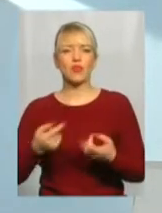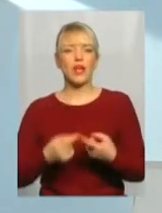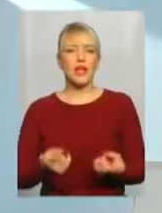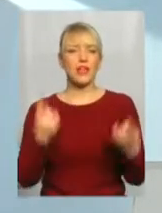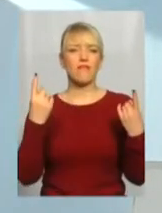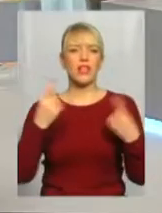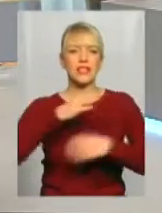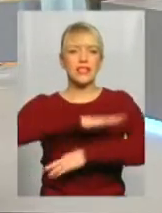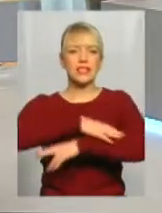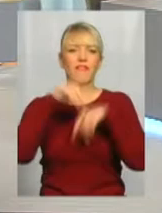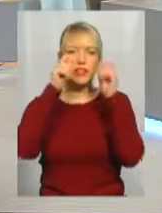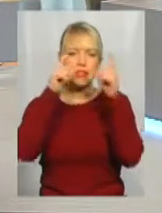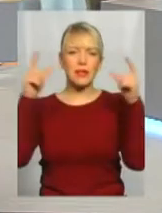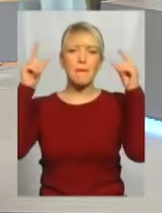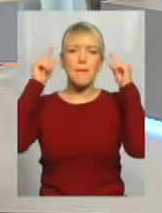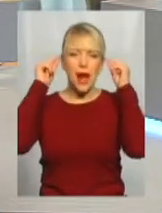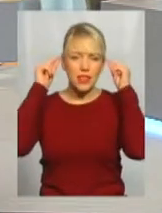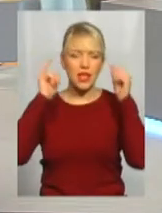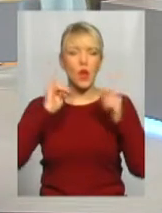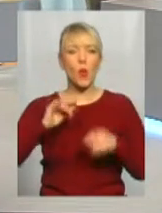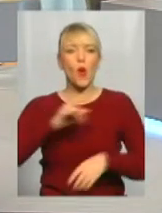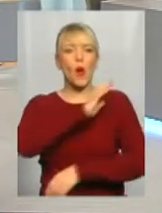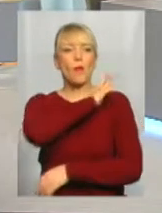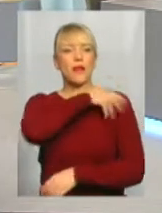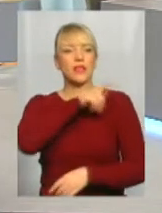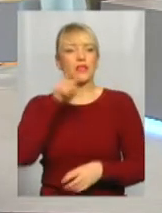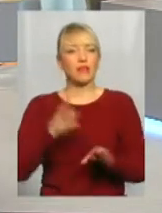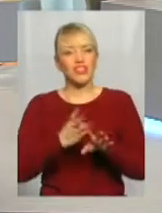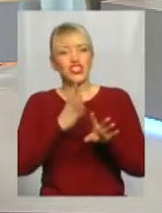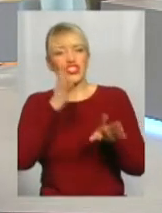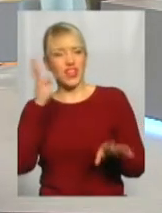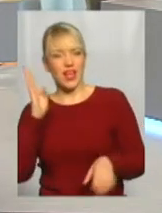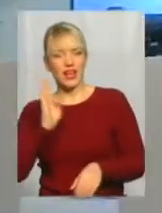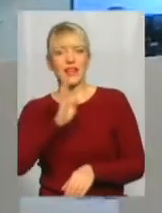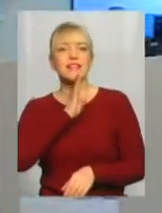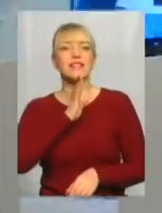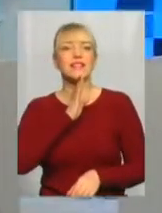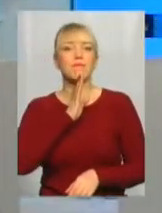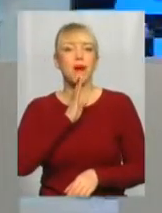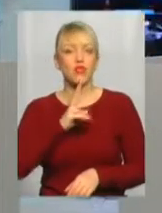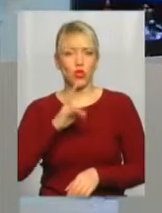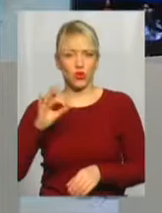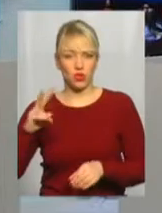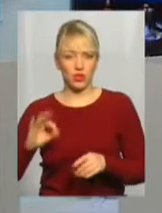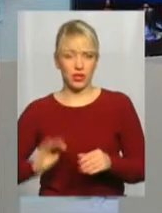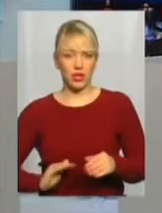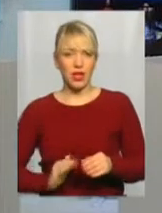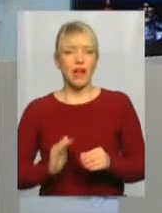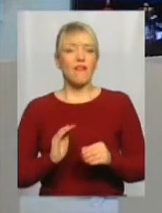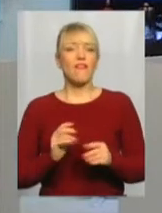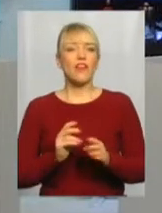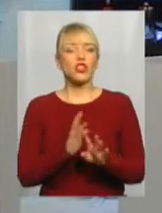бали в Петербурзі, ну то там черга із цих пані-панночок вишиковувалася, щоб